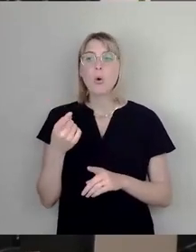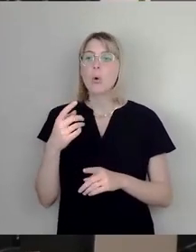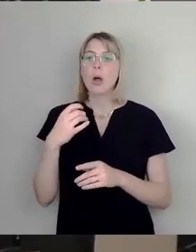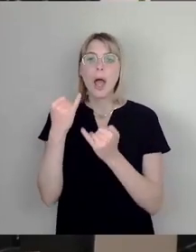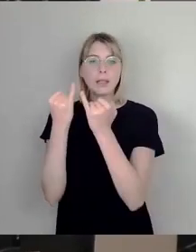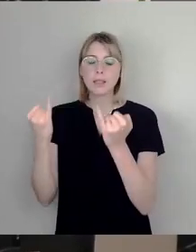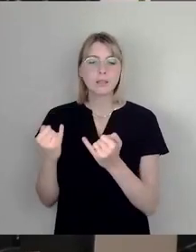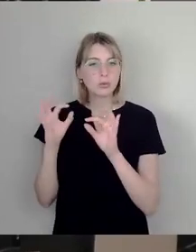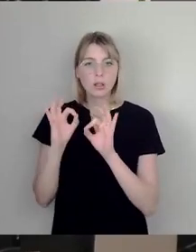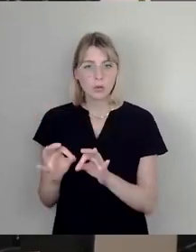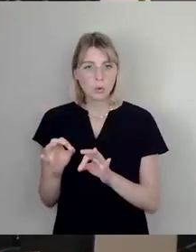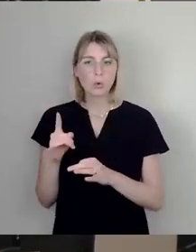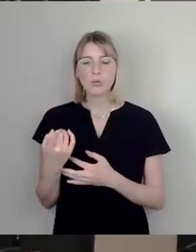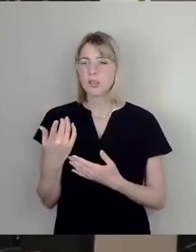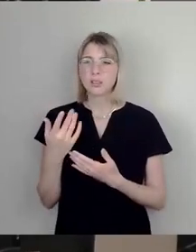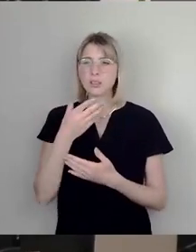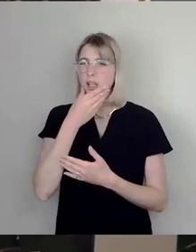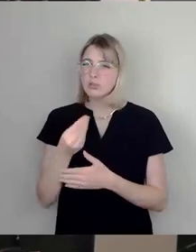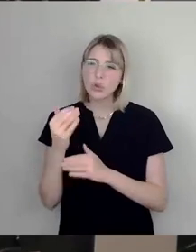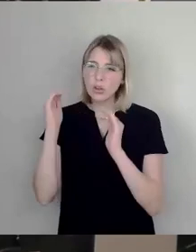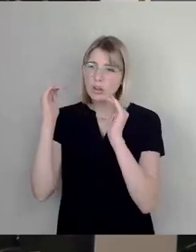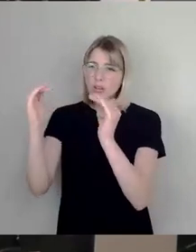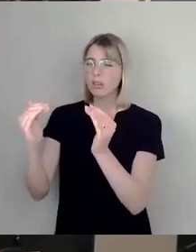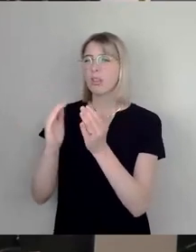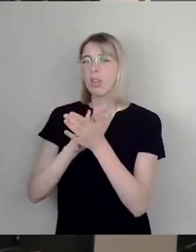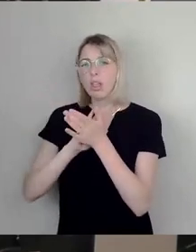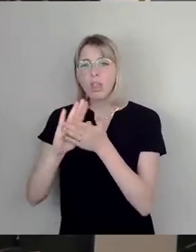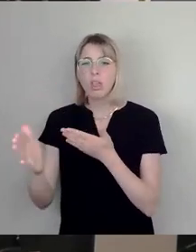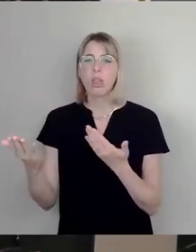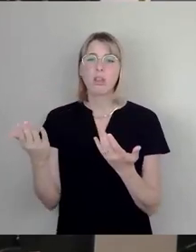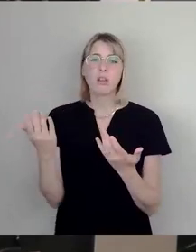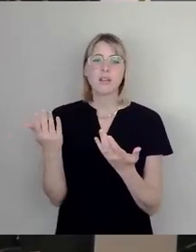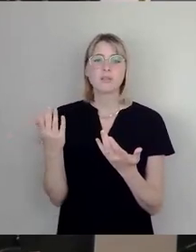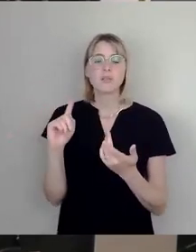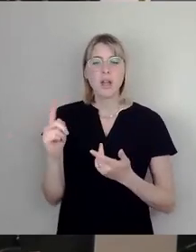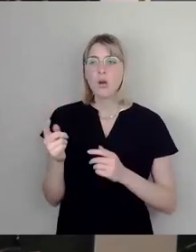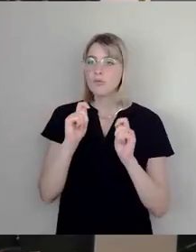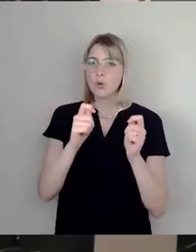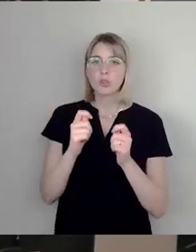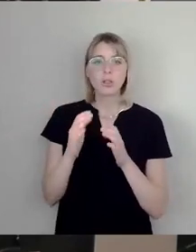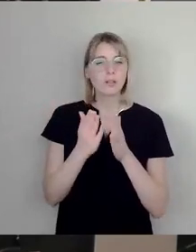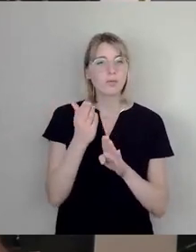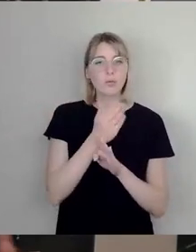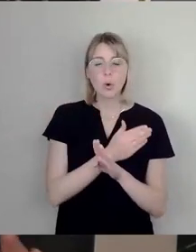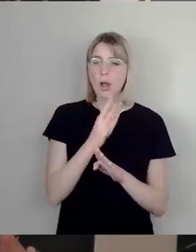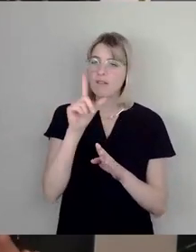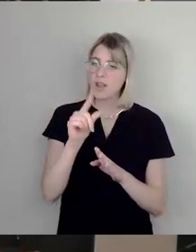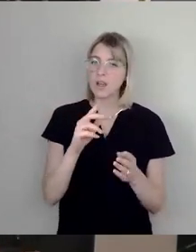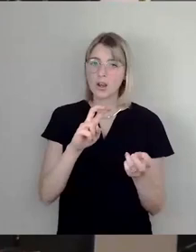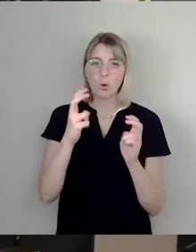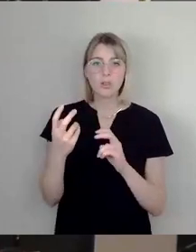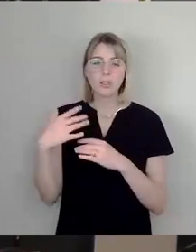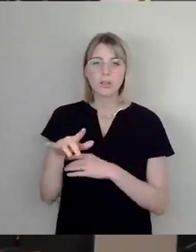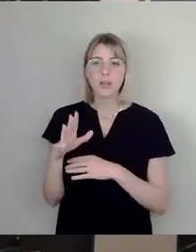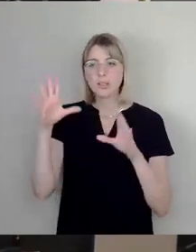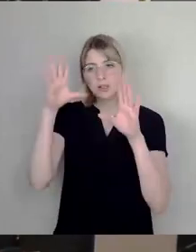trist da oben. Es ist von den, naja, Vorschlägen, die die Betreiber im Vorfeld gemacht haben, wenig umgesetzt worden. Nachts kann man das Licht nicht ausmachen. Das